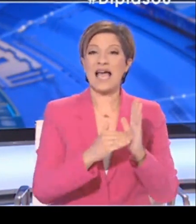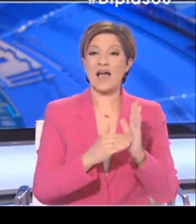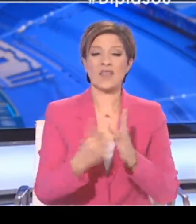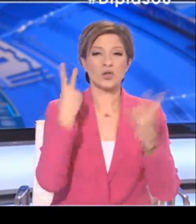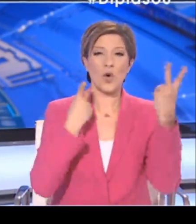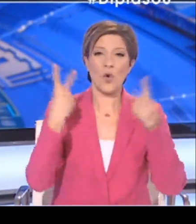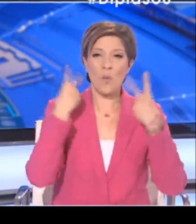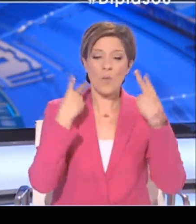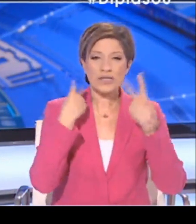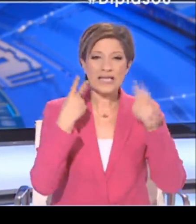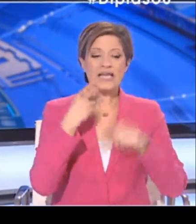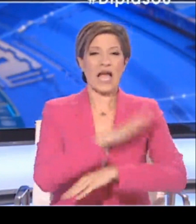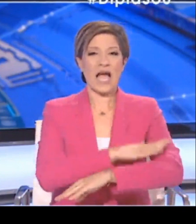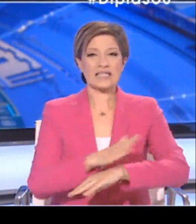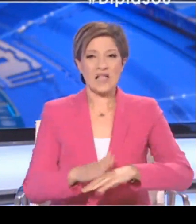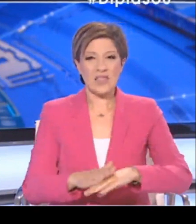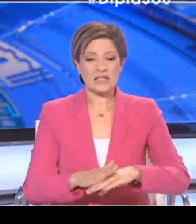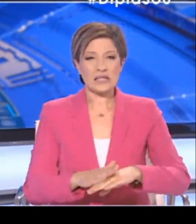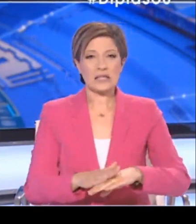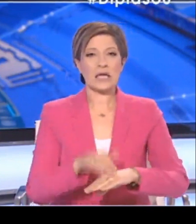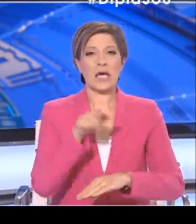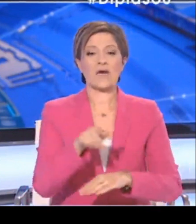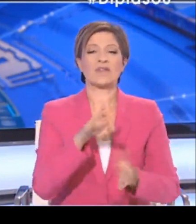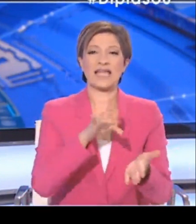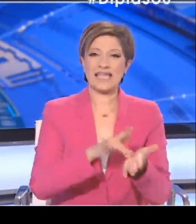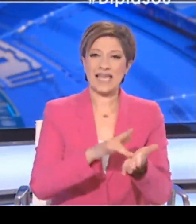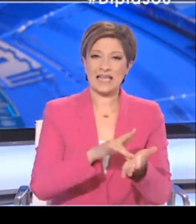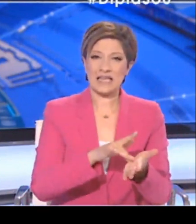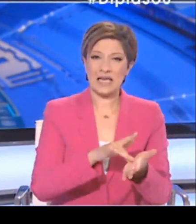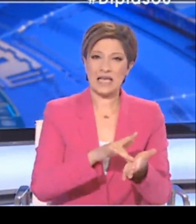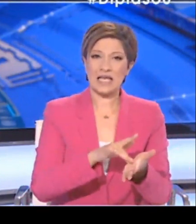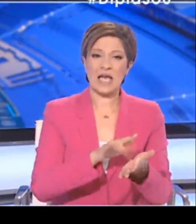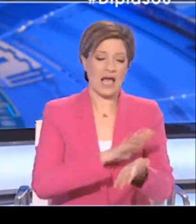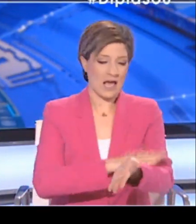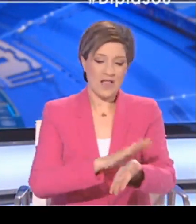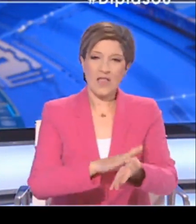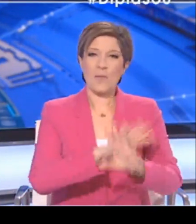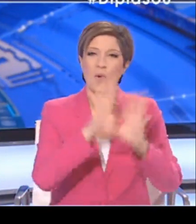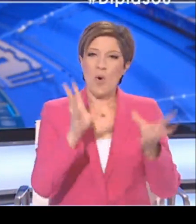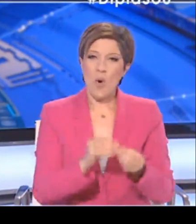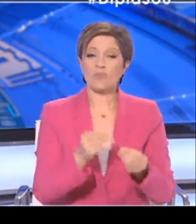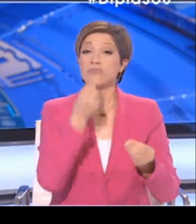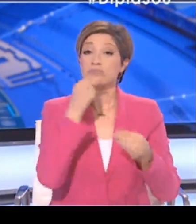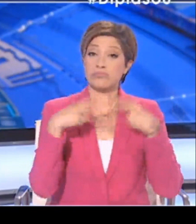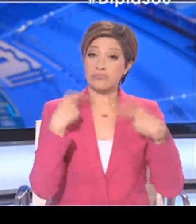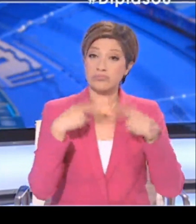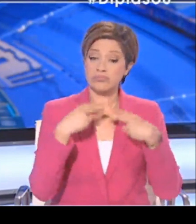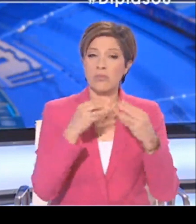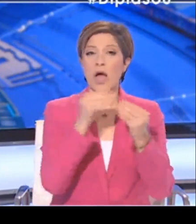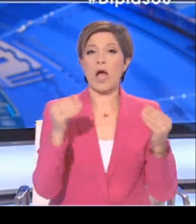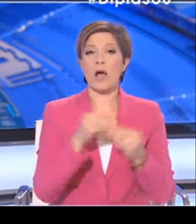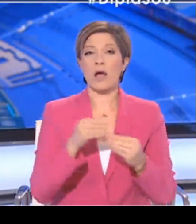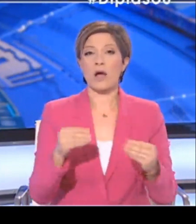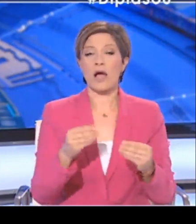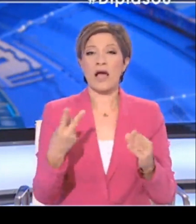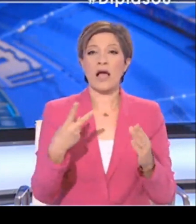κομμωτήρια, κουρία, εινστιτούτες ειδικής, κέντρα ερματοστηξίας και χώρους εστίασης, είχαμε αποτελέσματα